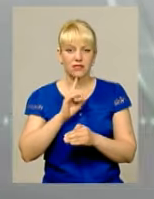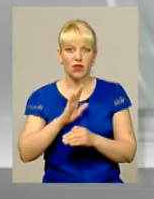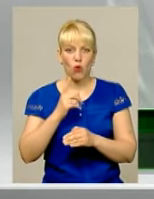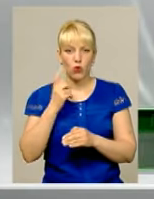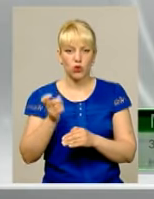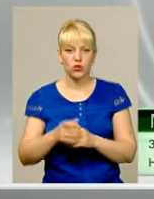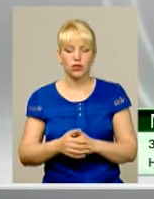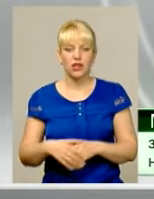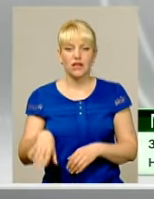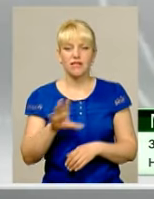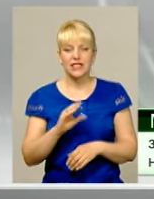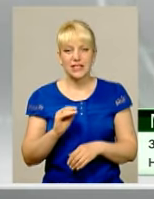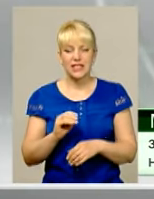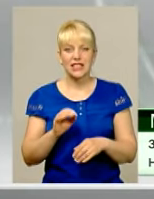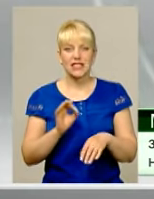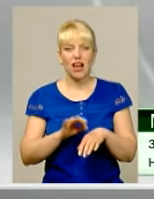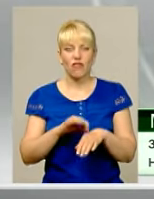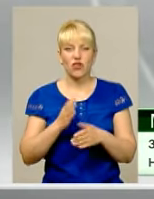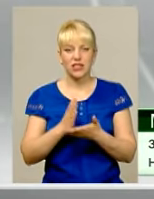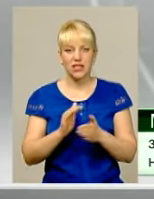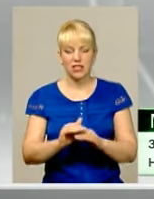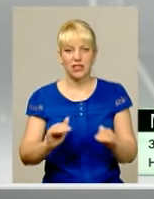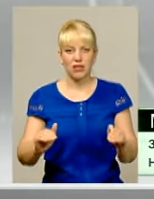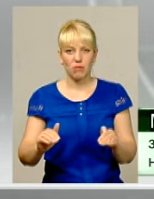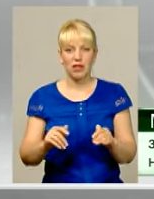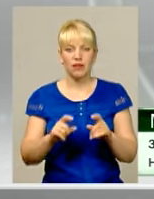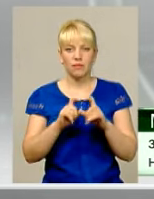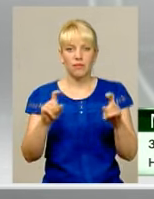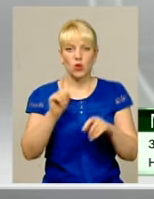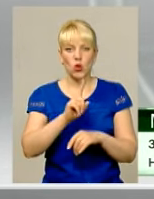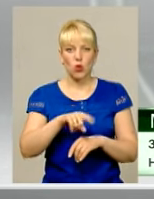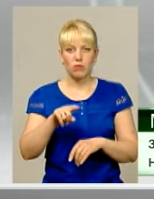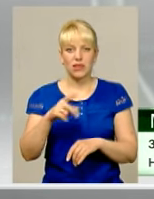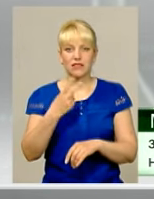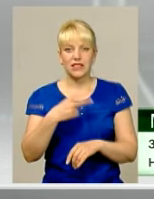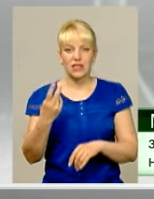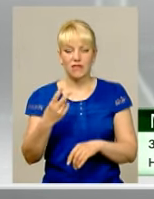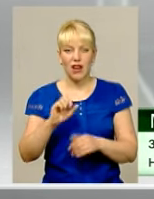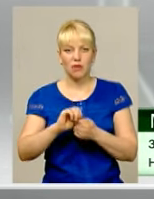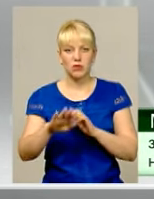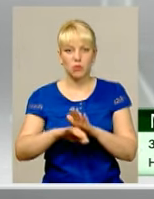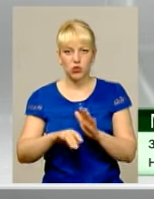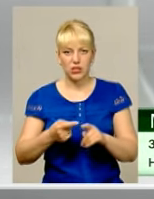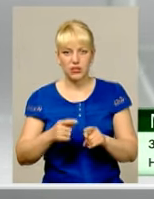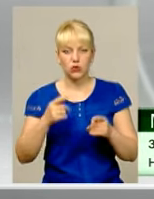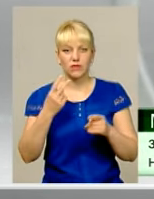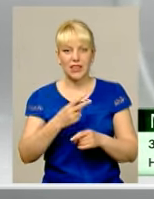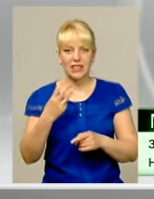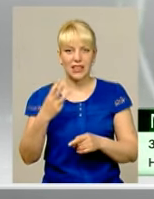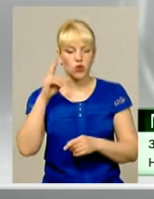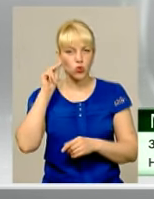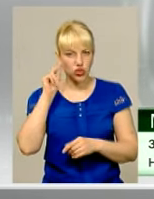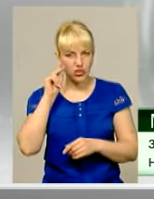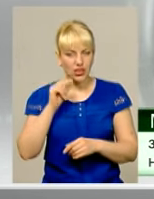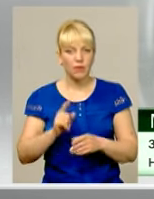Всі захворілі є вихованцями дитячого закладу номер 22 міста Кам'янця-Подільського З 23 числа